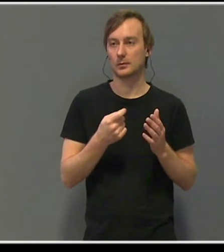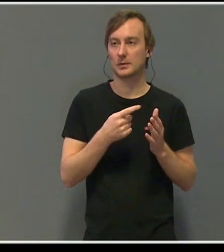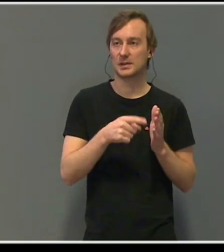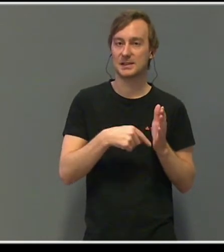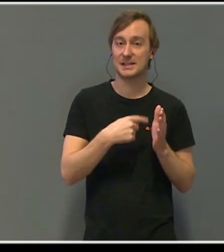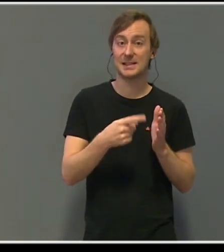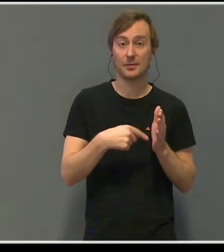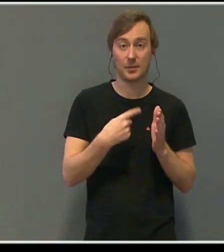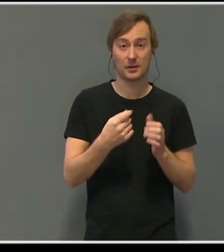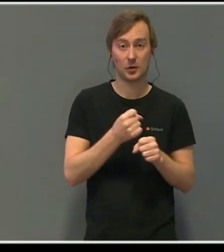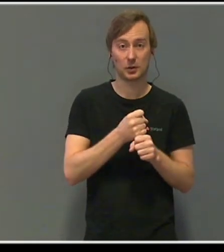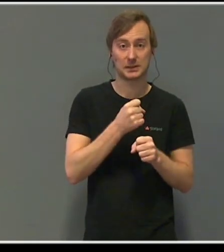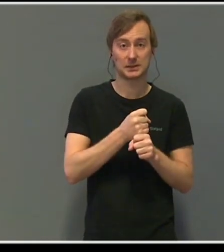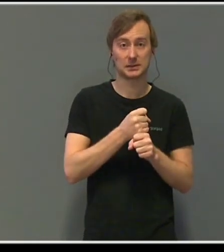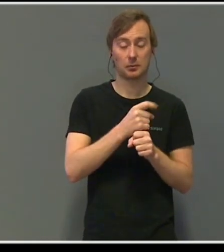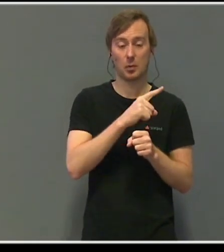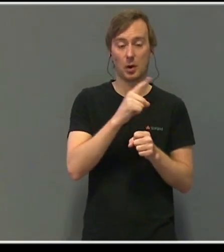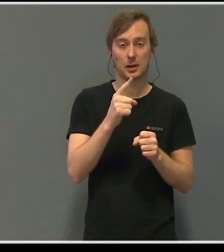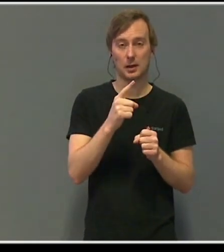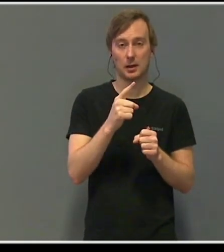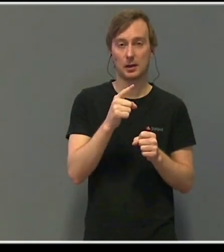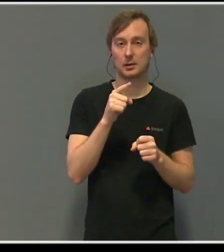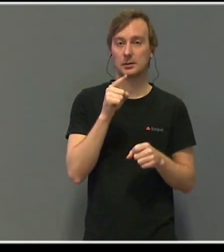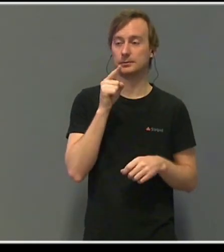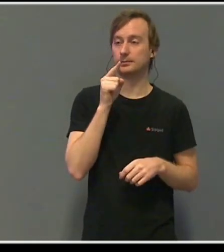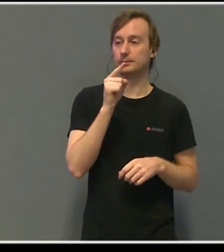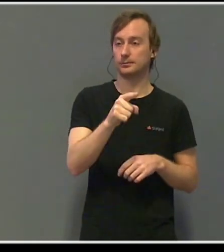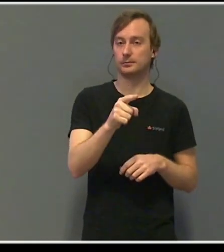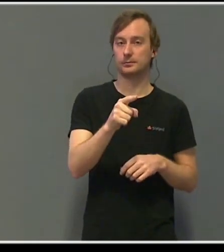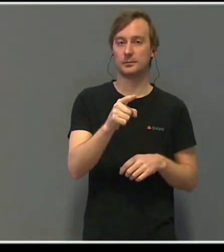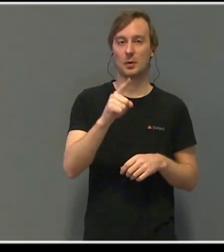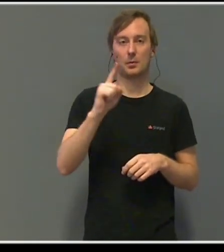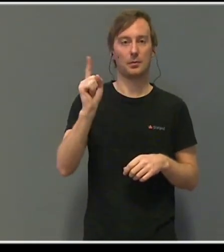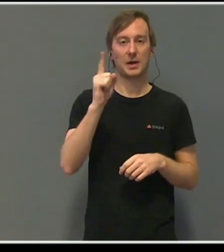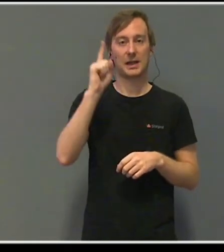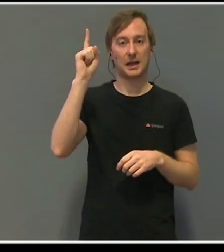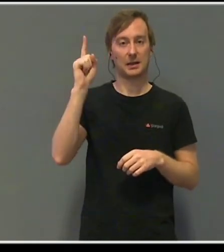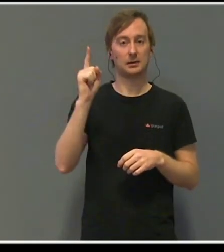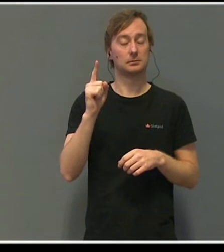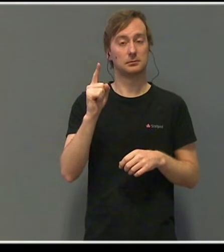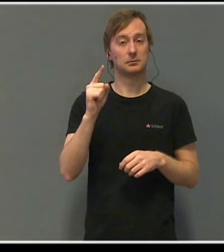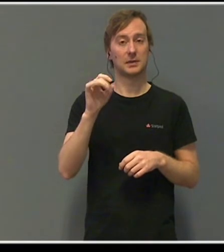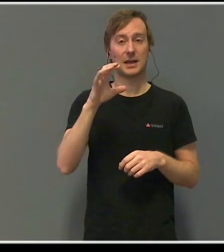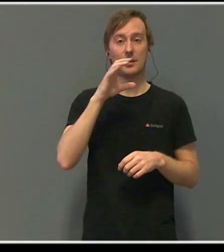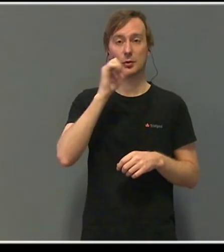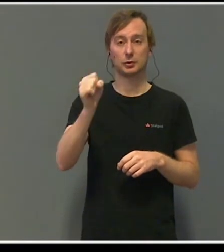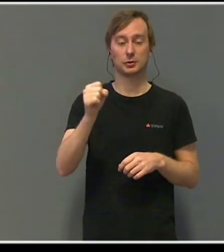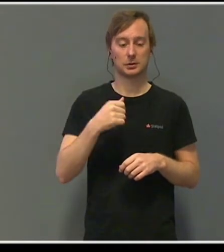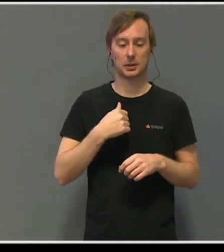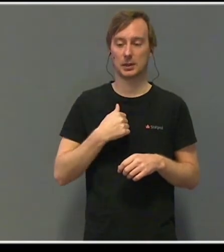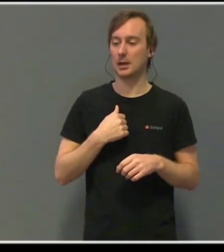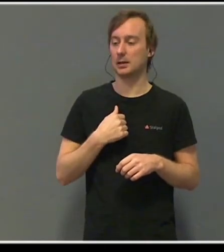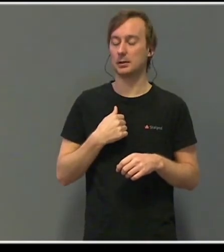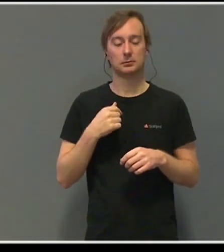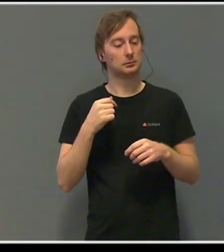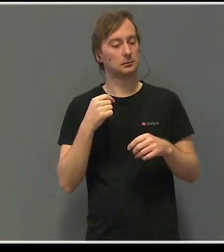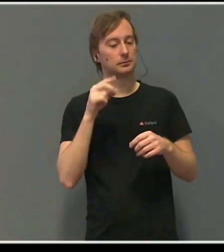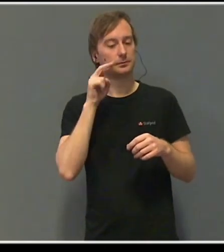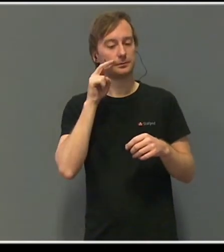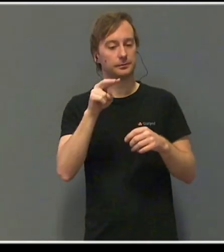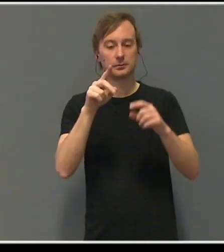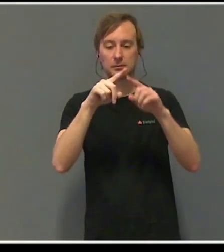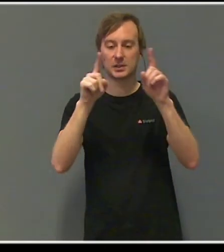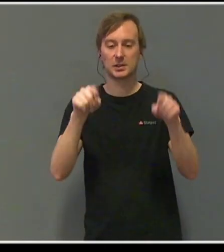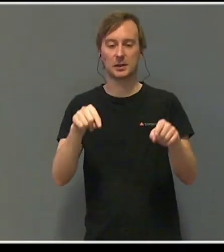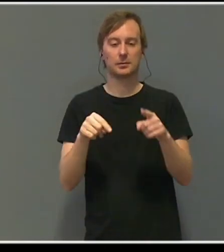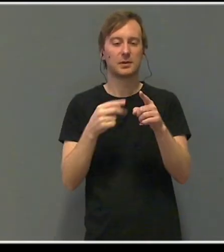Så plinget det i laptopen. Den karakteristiske bjellen som varslet at det var kommet til en e-post. Jeg reiste meg og kikket på skjermen. Jeg kjente